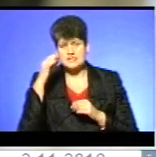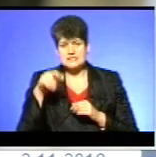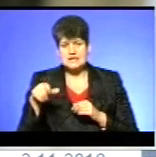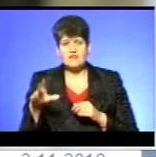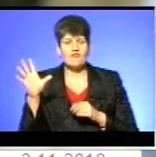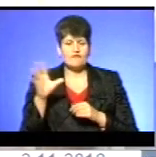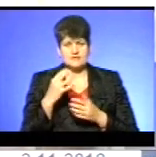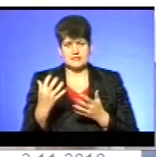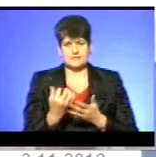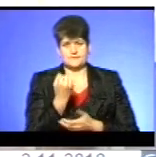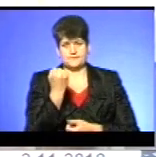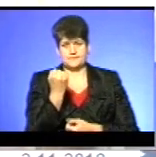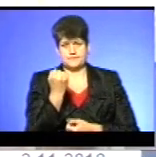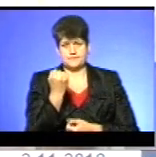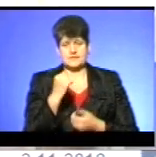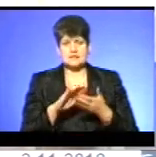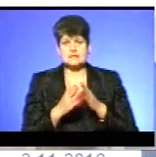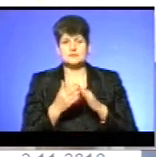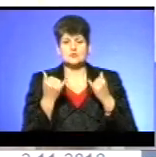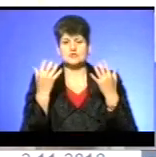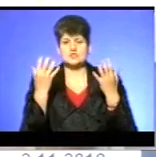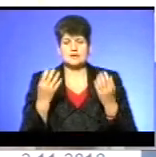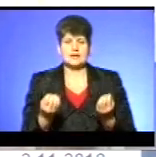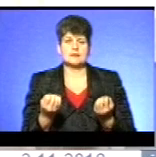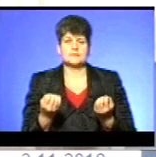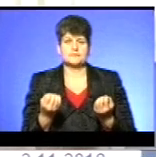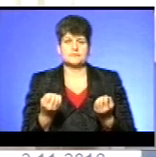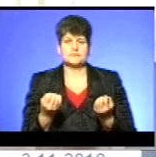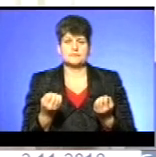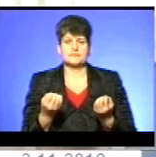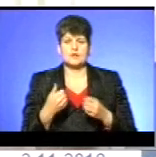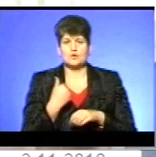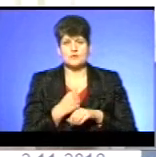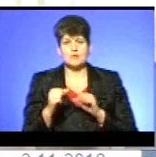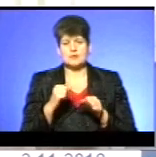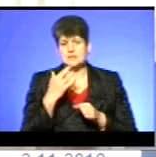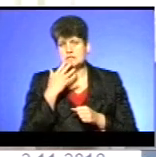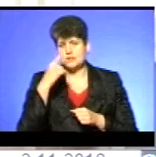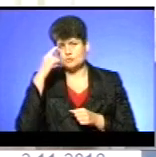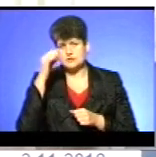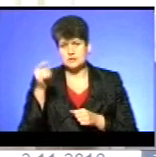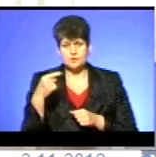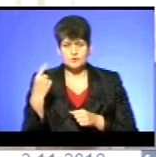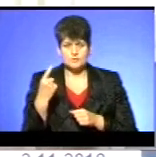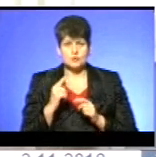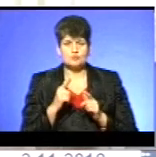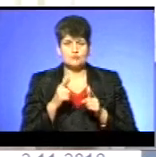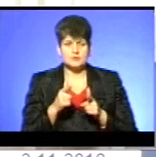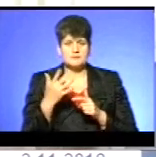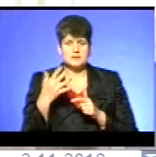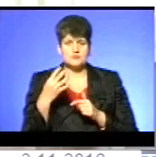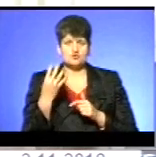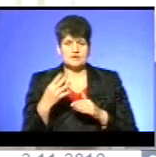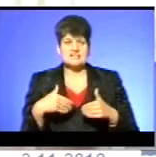розшукали. «Сам на сьогоднішній день у ГНП Тернопільської області поступило 54